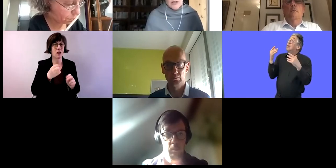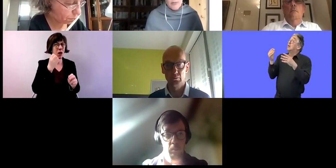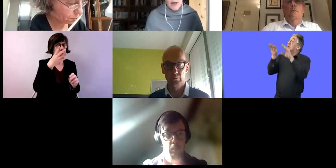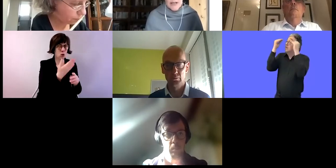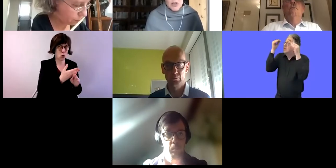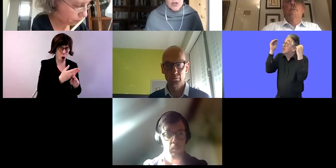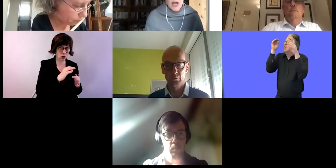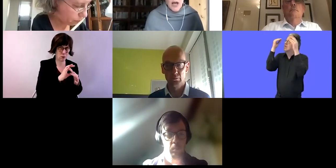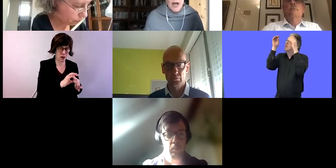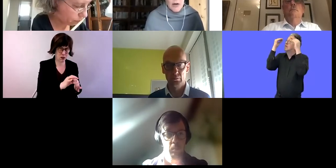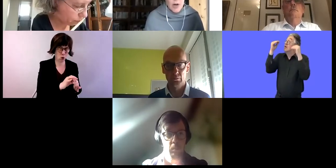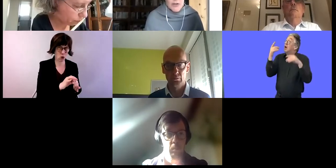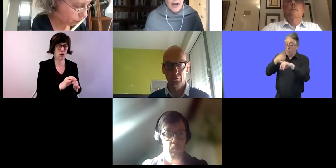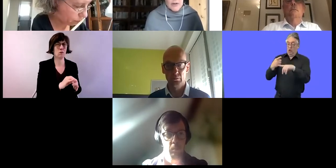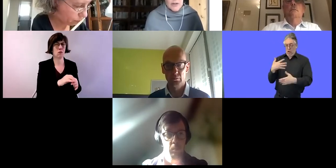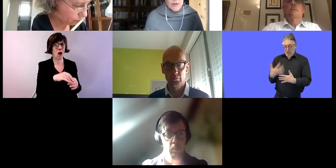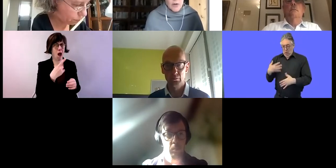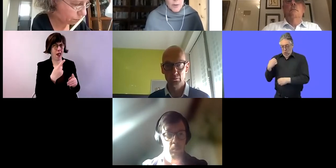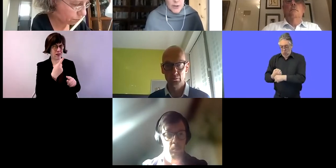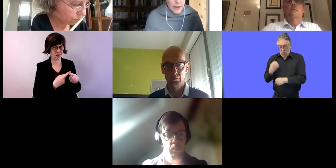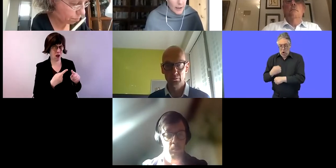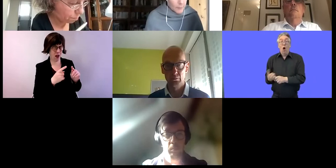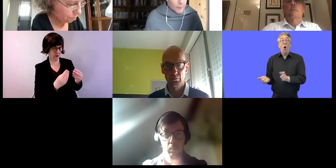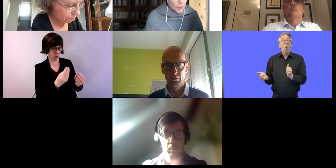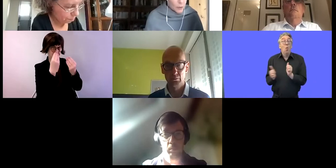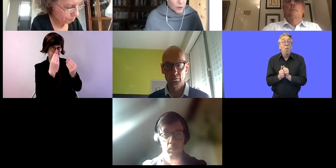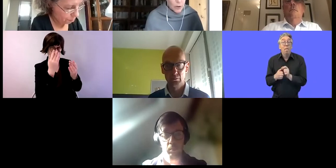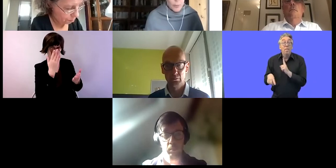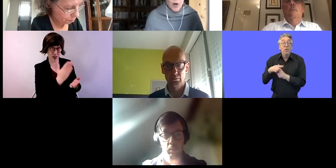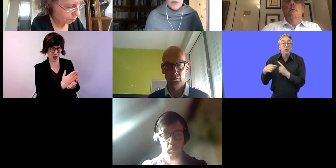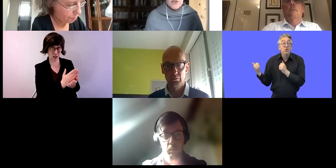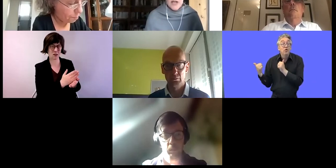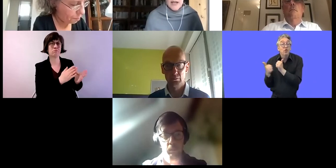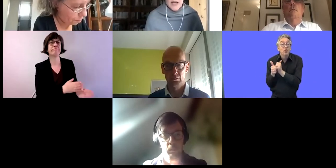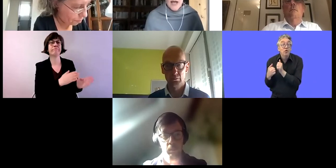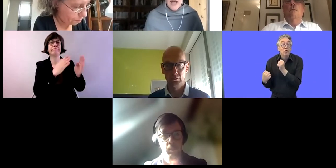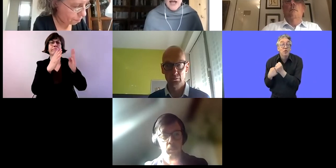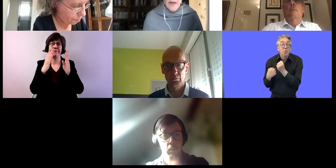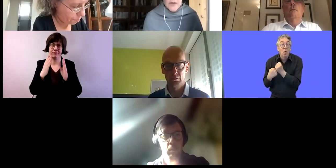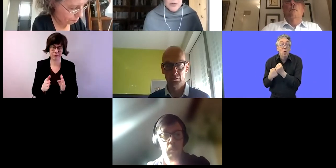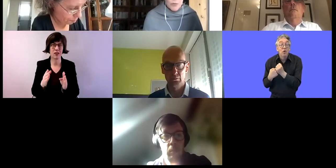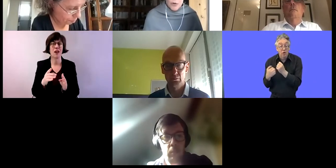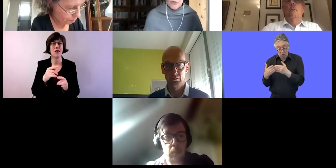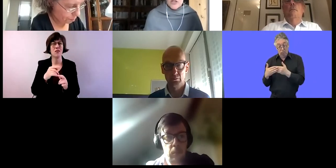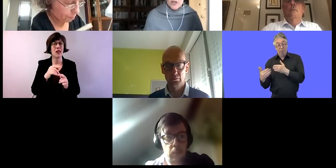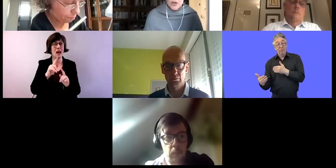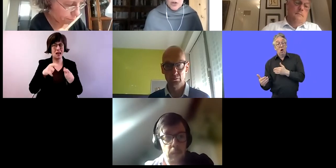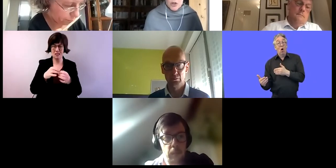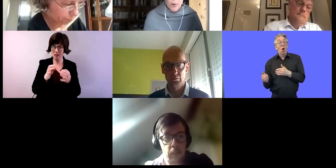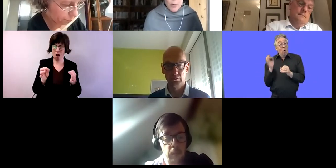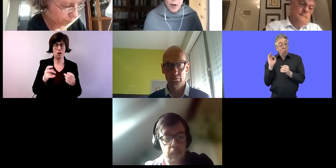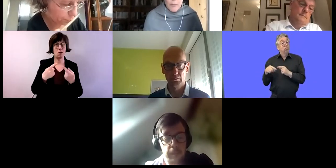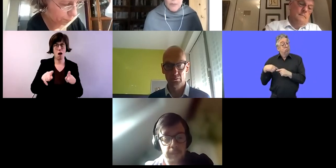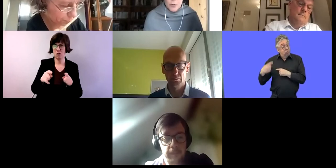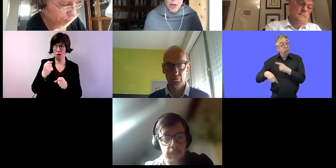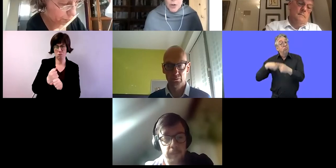Ausbildung an einem Teil des Tages möglich war und dass man dann eben versetzt wurde für den Rest des Tages an